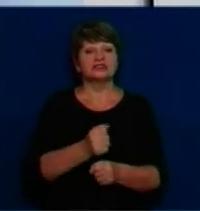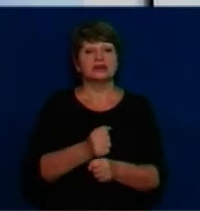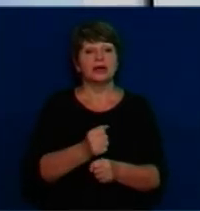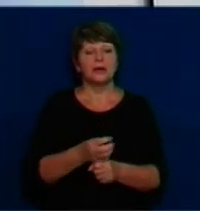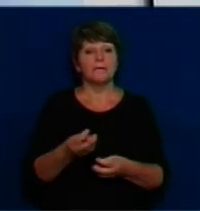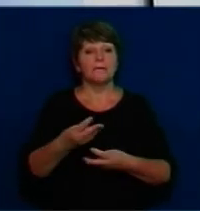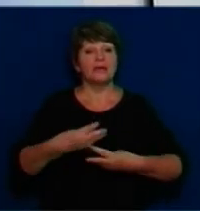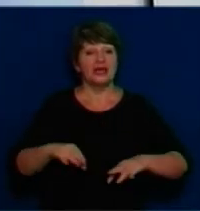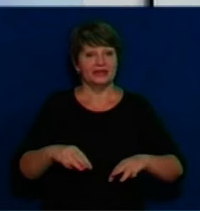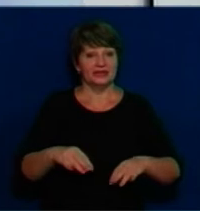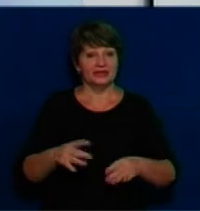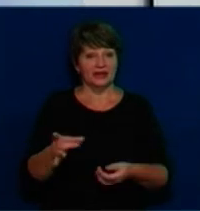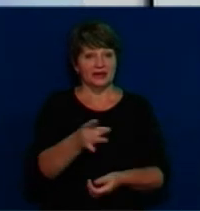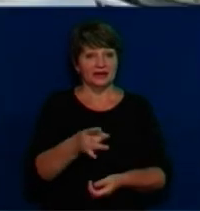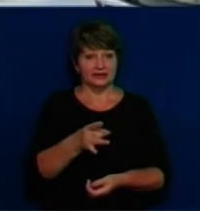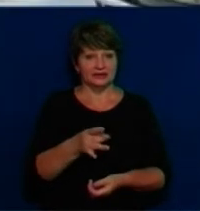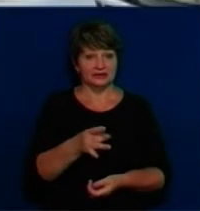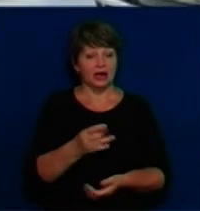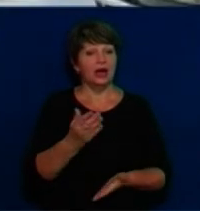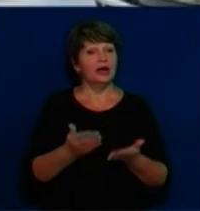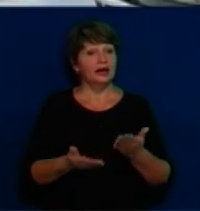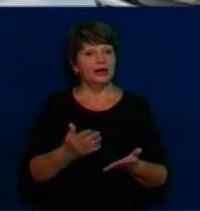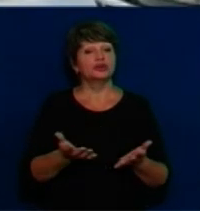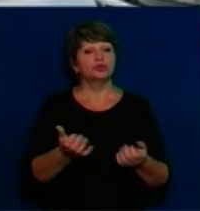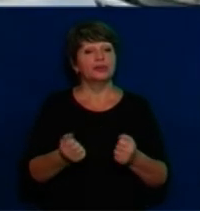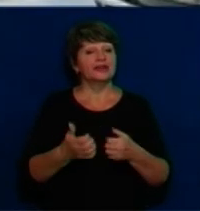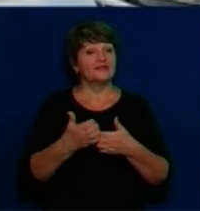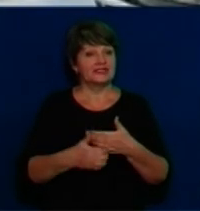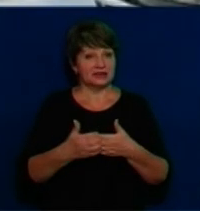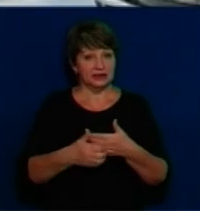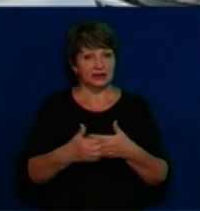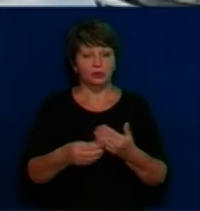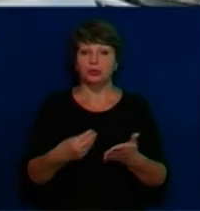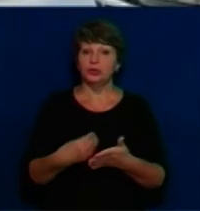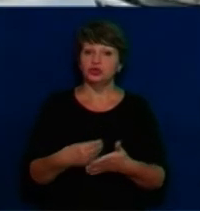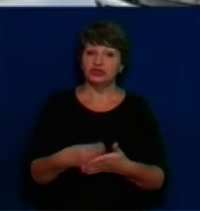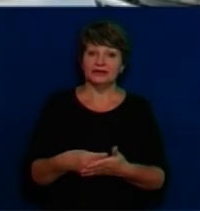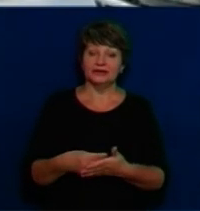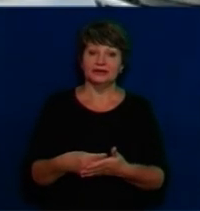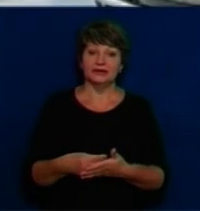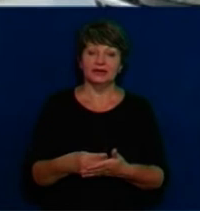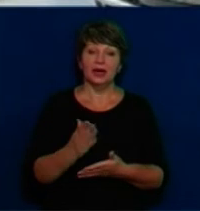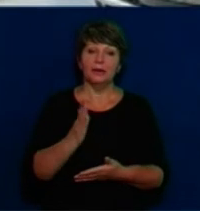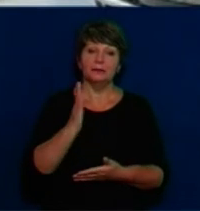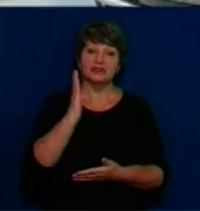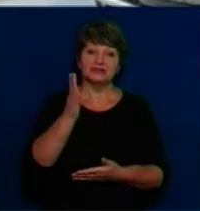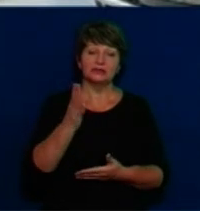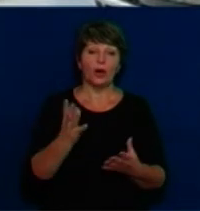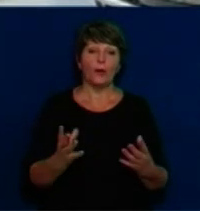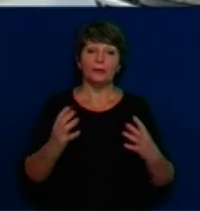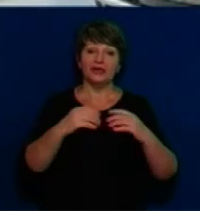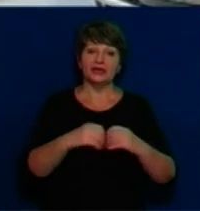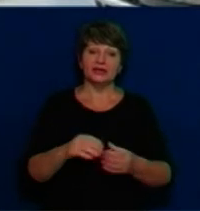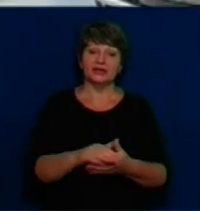І якщо брати в середньому, то бюджети перспективних об'єднаних територіальних